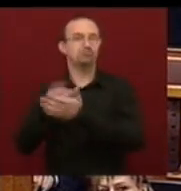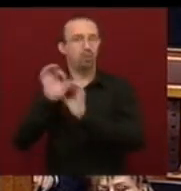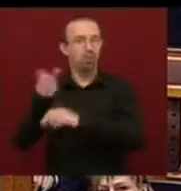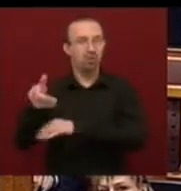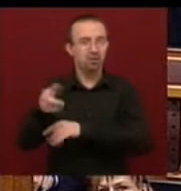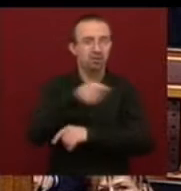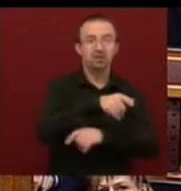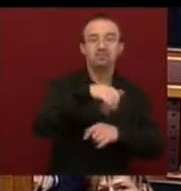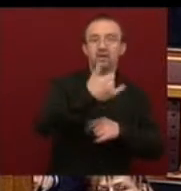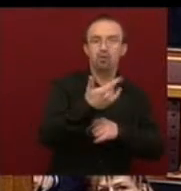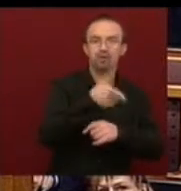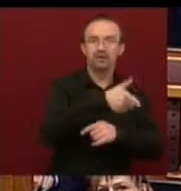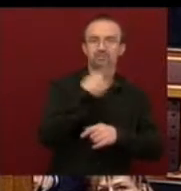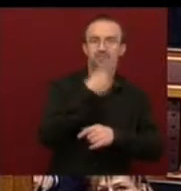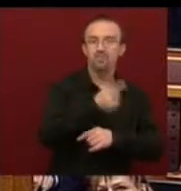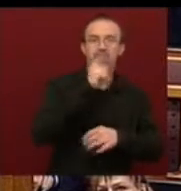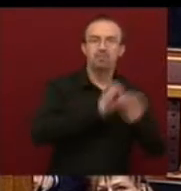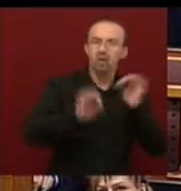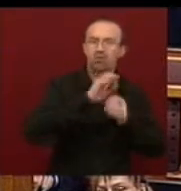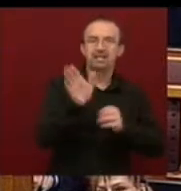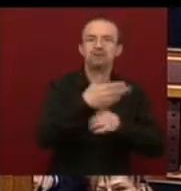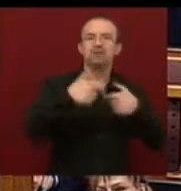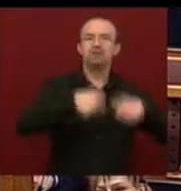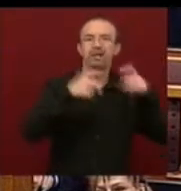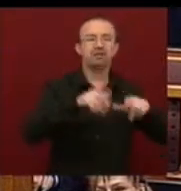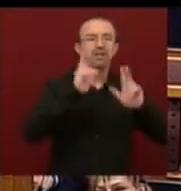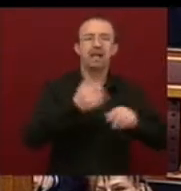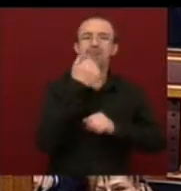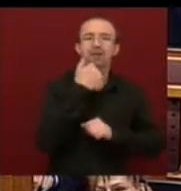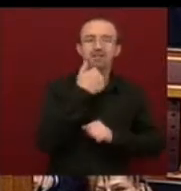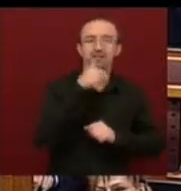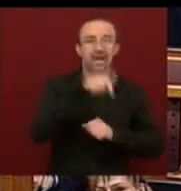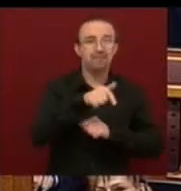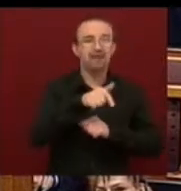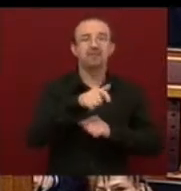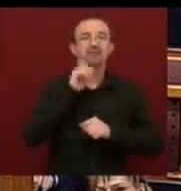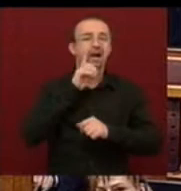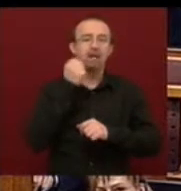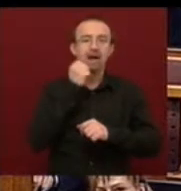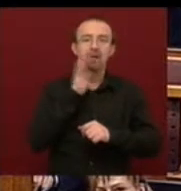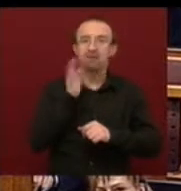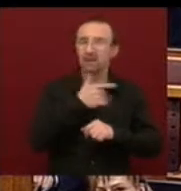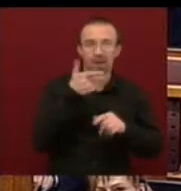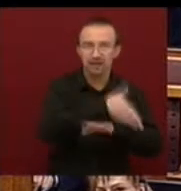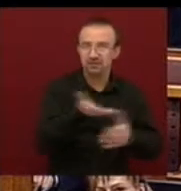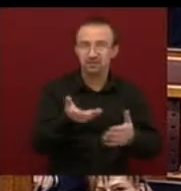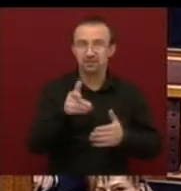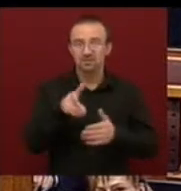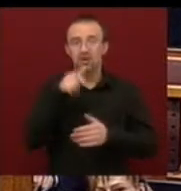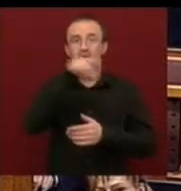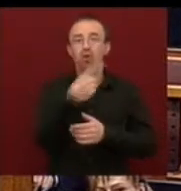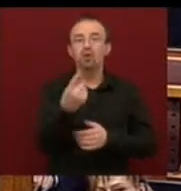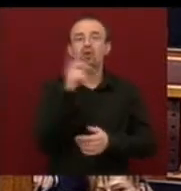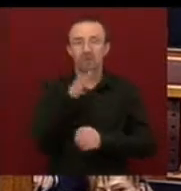másik oldalon áll a jobbik, amelyik azt mondja, hogy Magyarország nemzeti függetlenségét meg kell őrizni, és ebbe az IMF nem fér bele. Önök eddig ezen a határvonalon